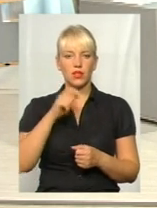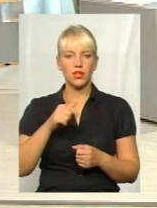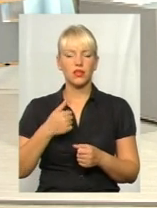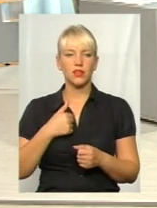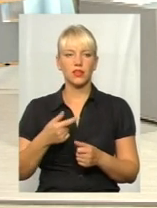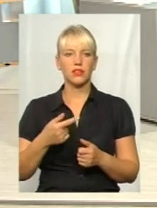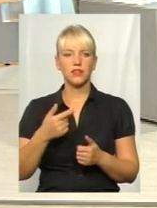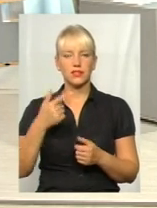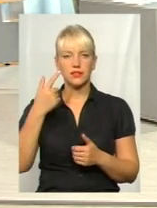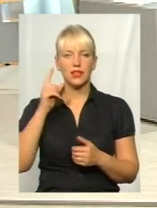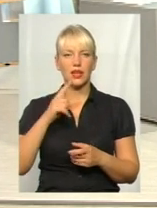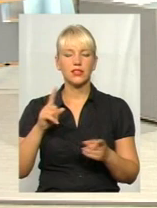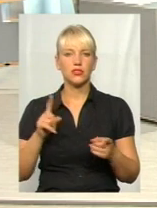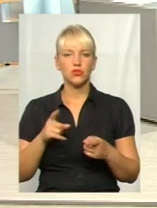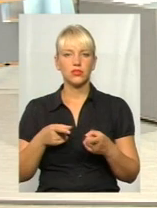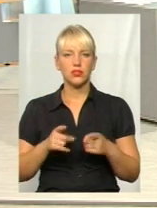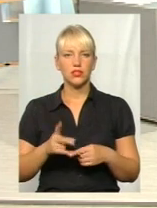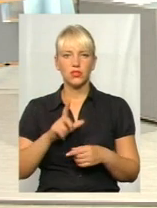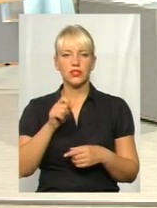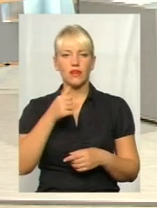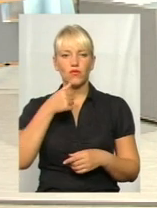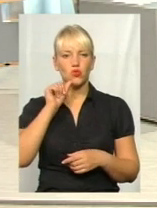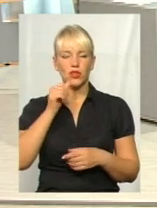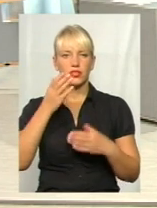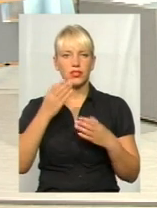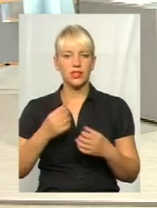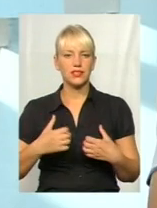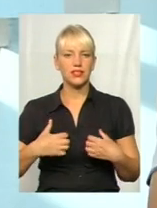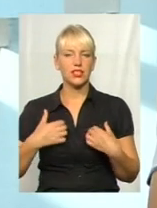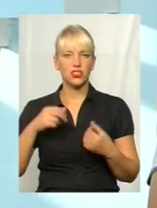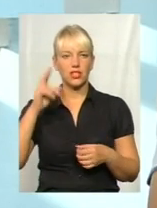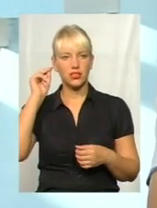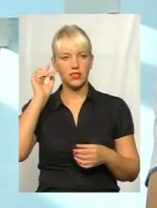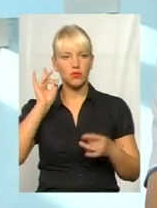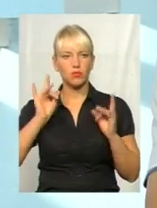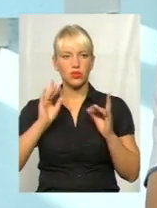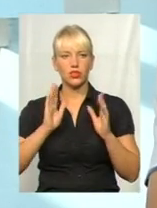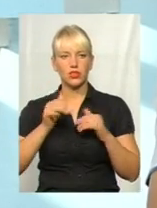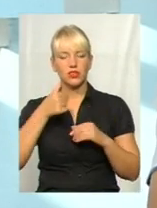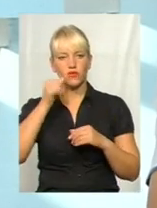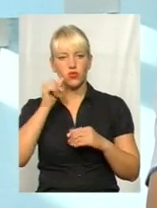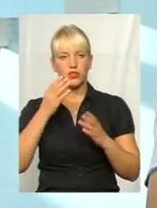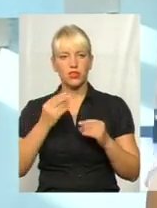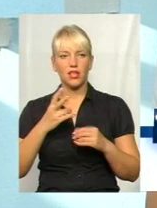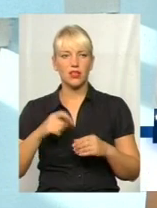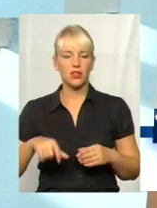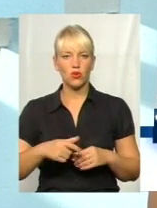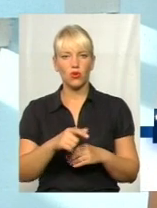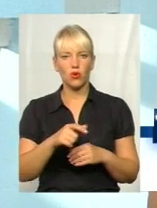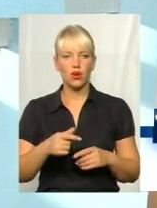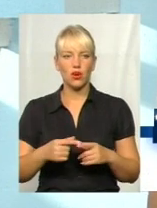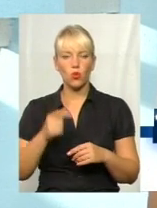новини, і ви знаєте, дійсно тільки за вчорашній день, ну, страшна цифра така пролунала, тільки за вчорашній день нас на дорогу України 17